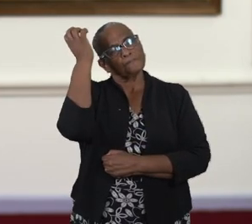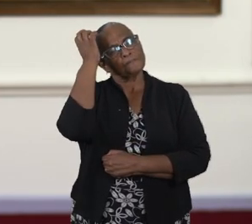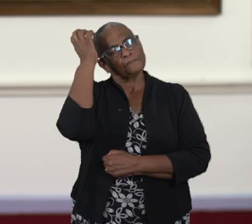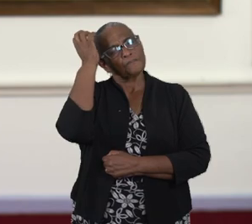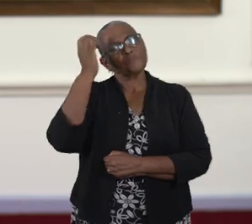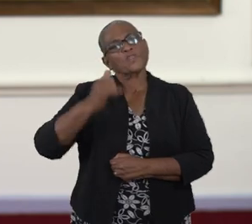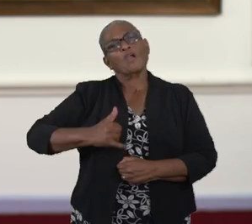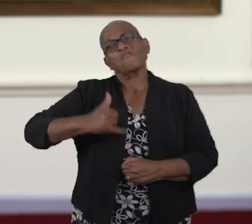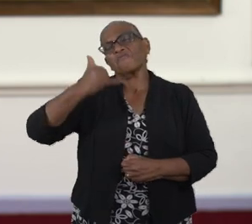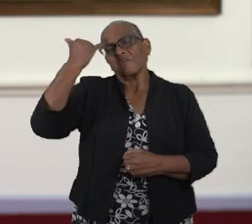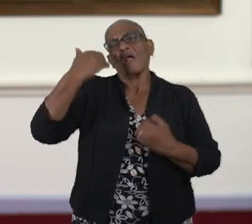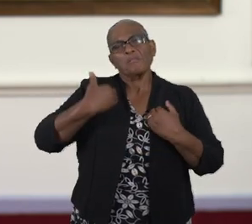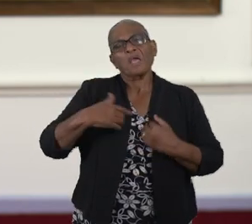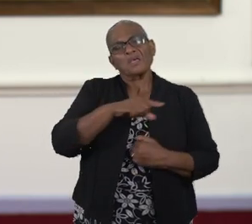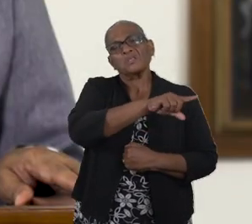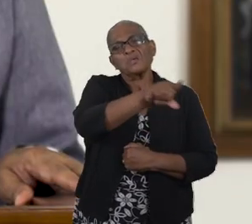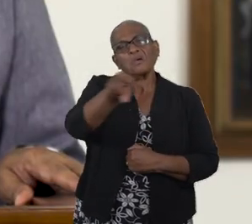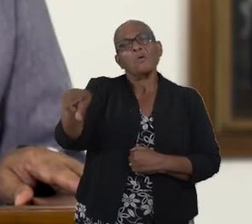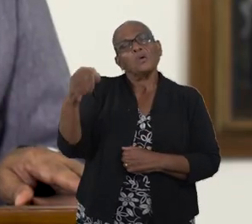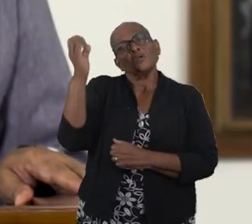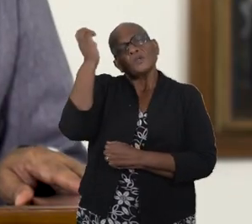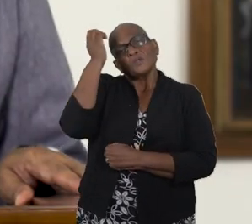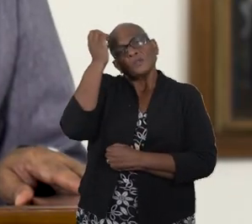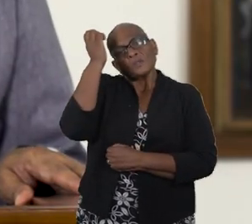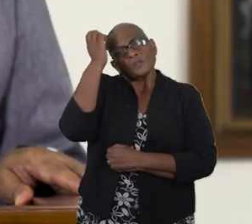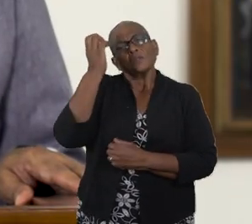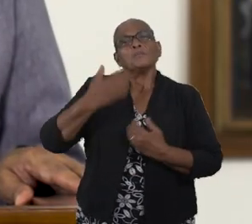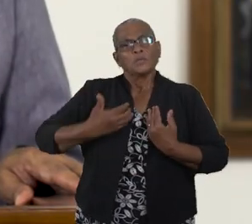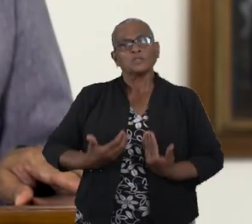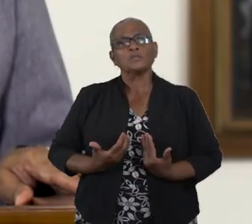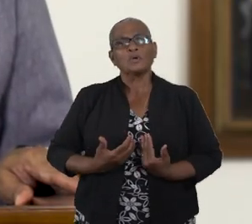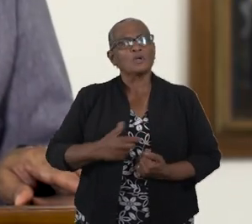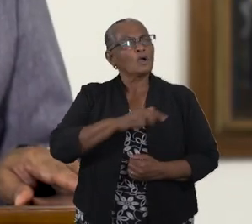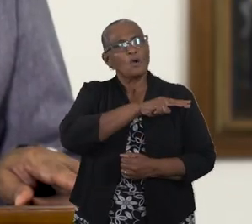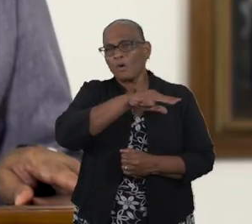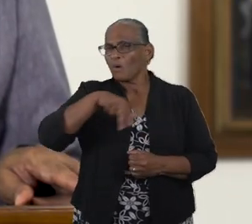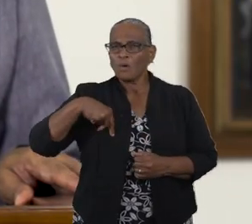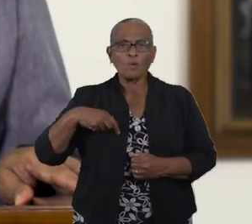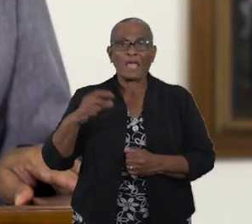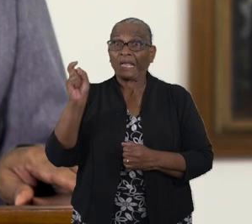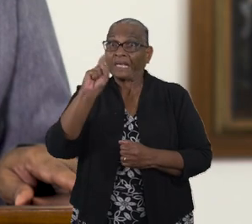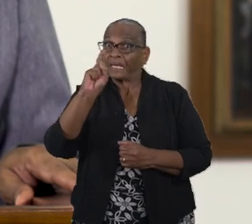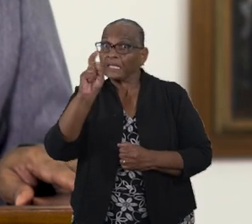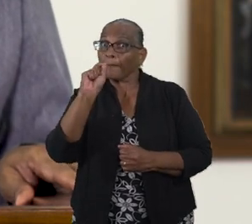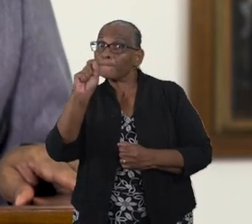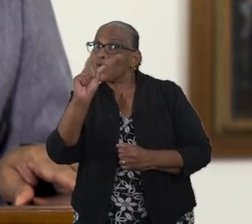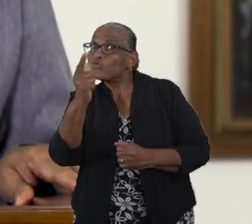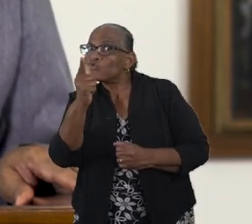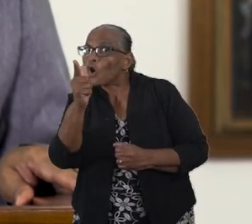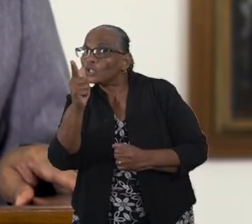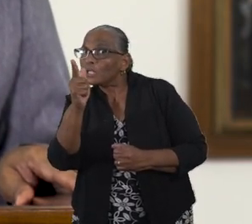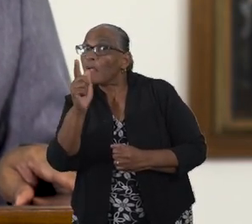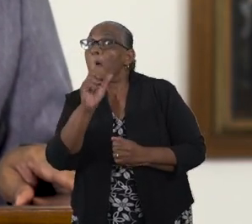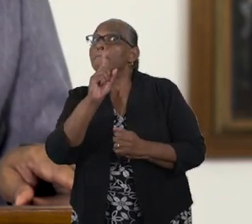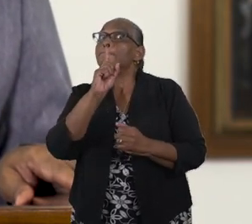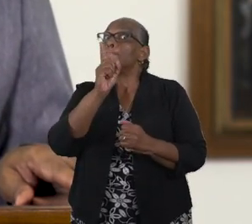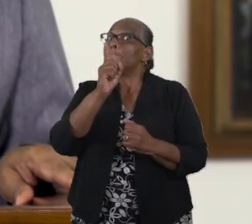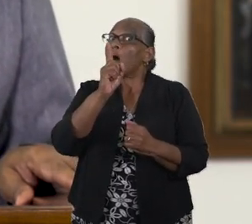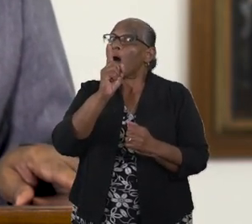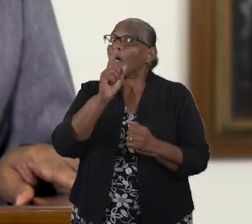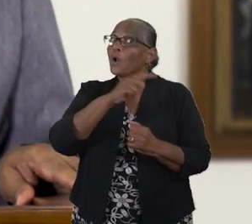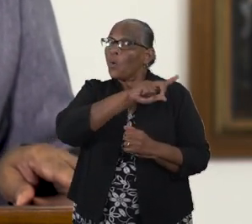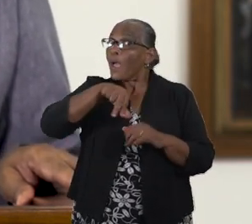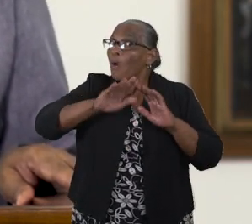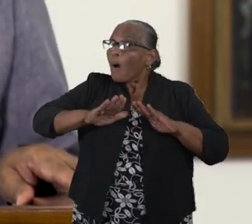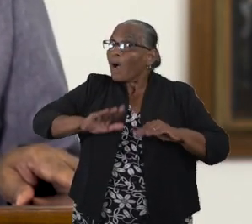Velen van u zeiden dat ook. We hebben weliswaar nog niet het kritieke punt bereikt. Maar we gaan daar